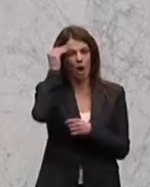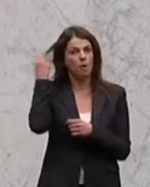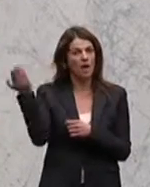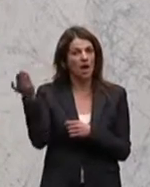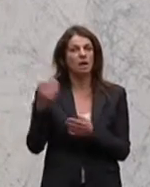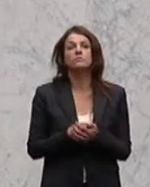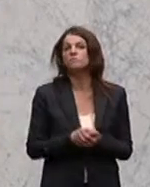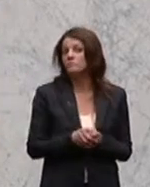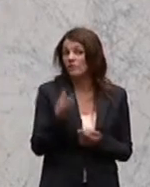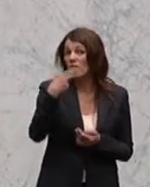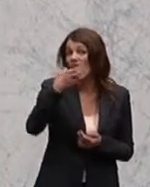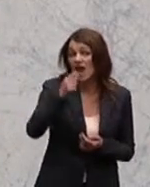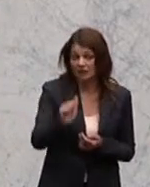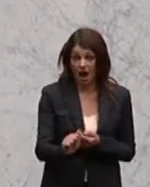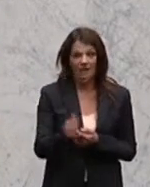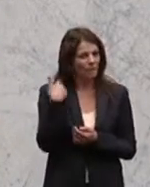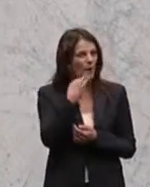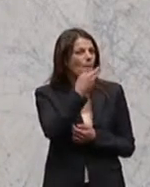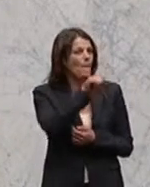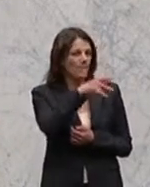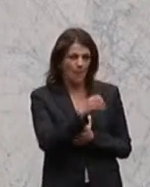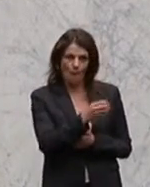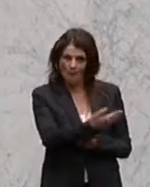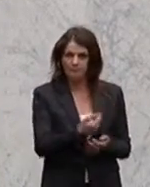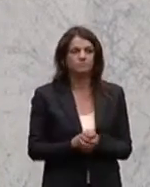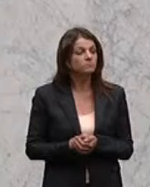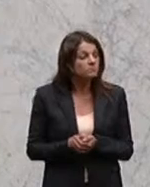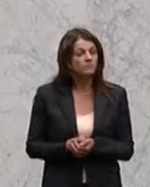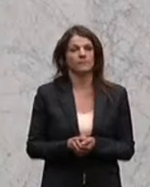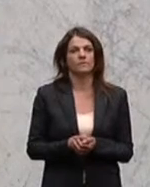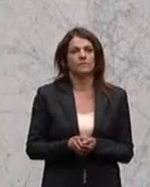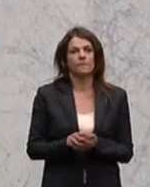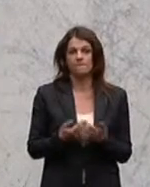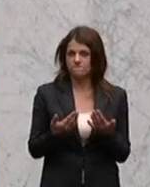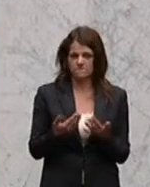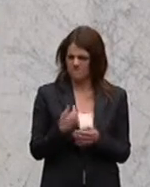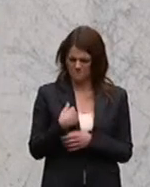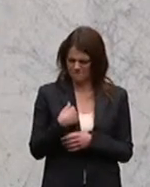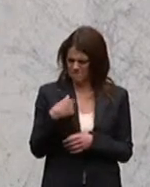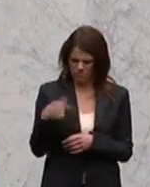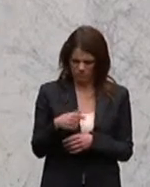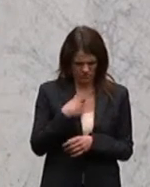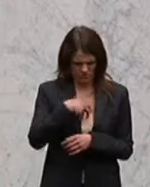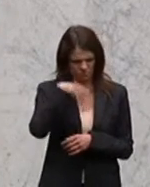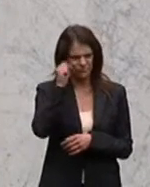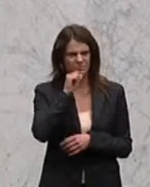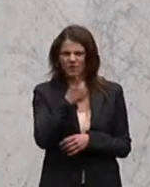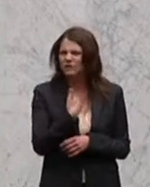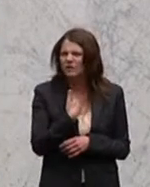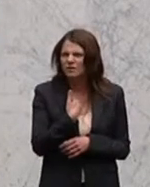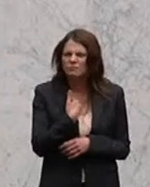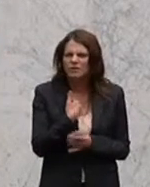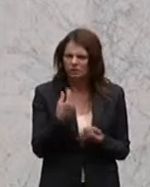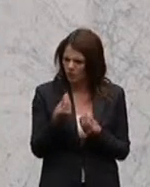bei der HETA, vormals HIPO. Und ganz ist mir das momentan nicht nachvollziehbar, wie die